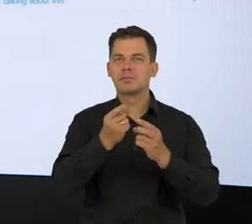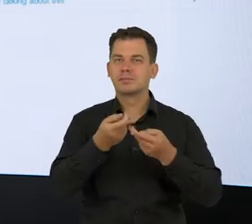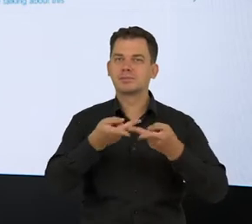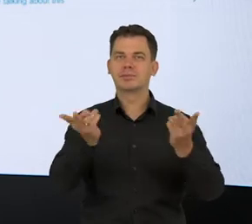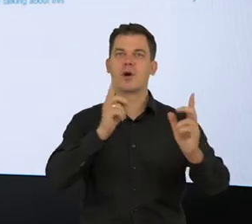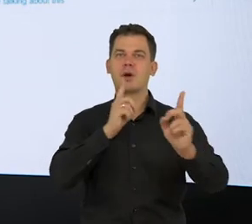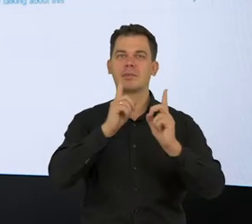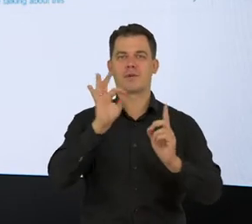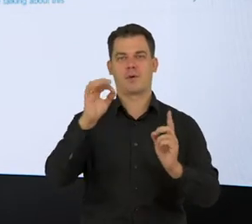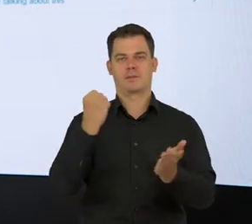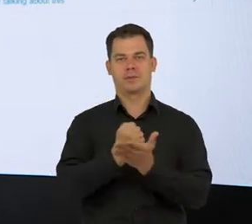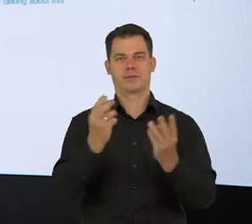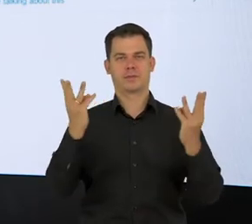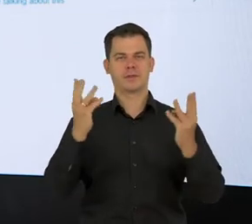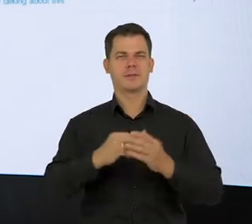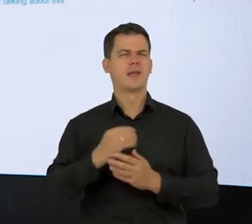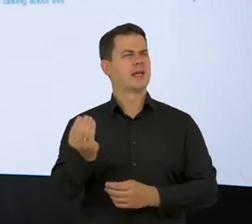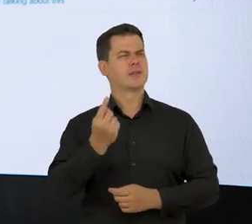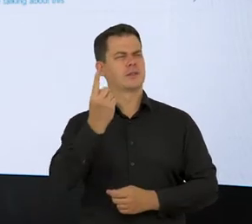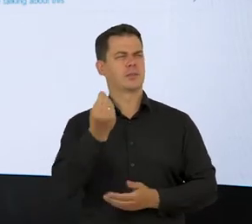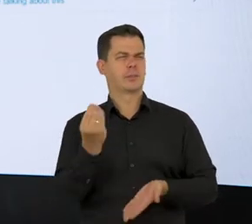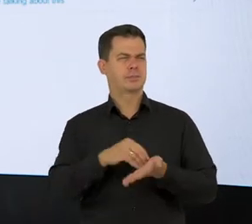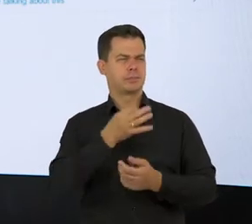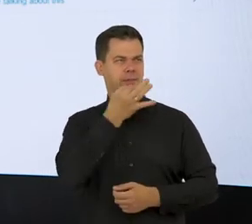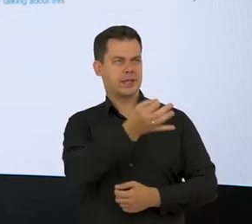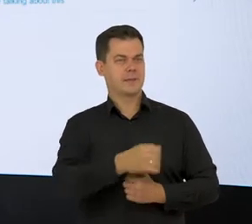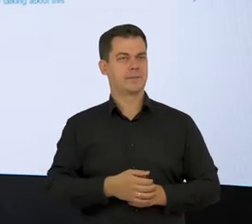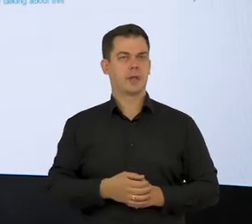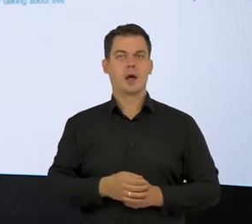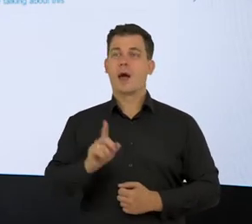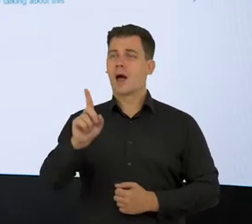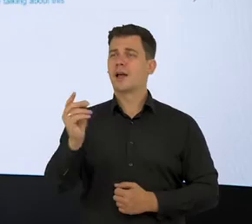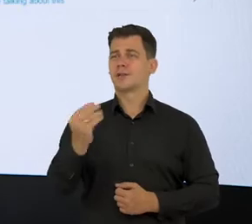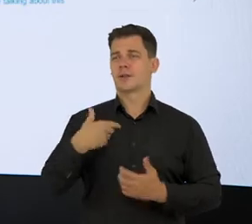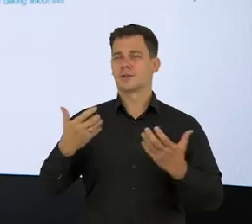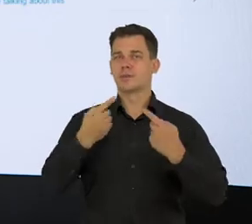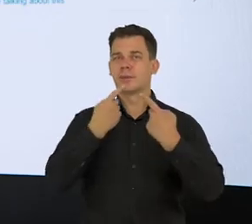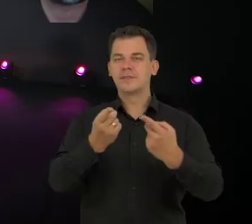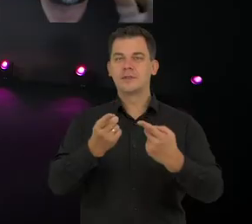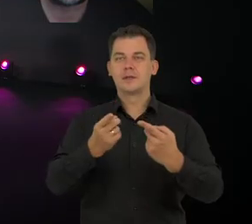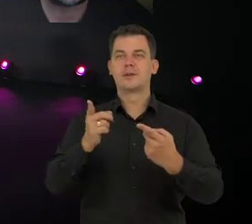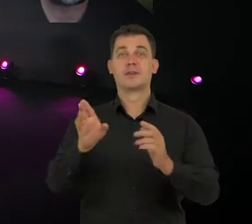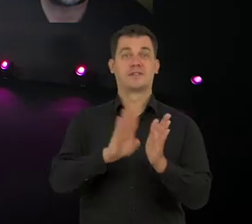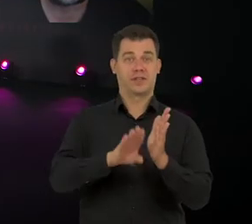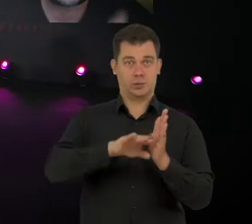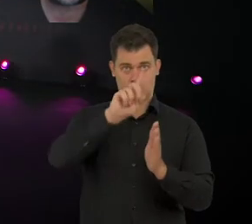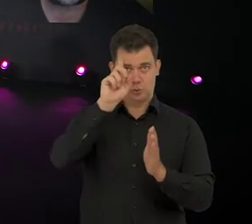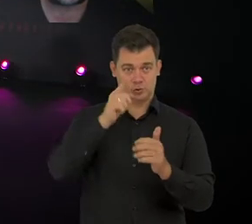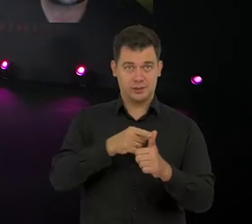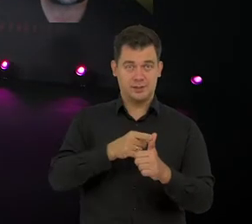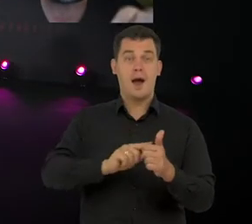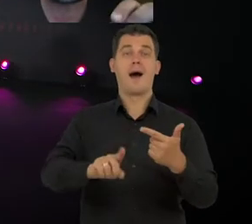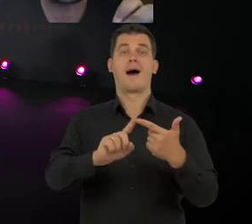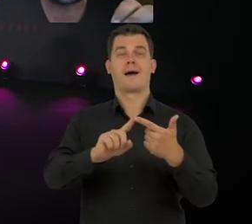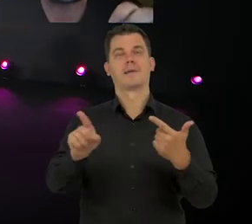rozmawiali o tych najważniejszych kwestiach. Ja tutaj mam jeszcze kolejne pytania. Powiedz mi, wieki... jeszcze chciałem powiedzieć, bo to byli zwykli ludzie, ale